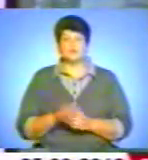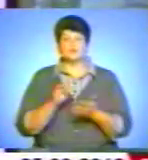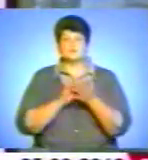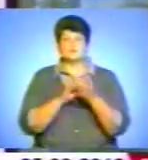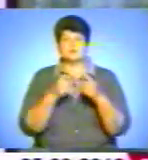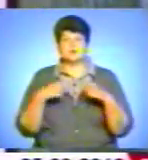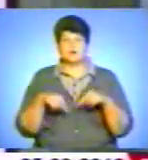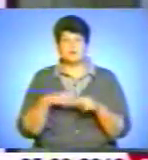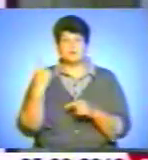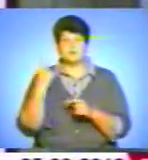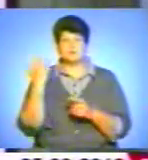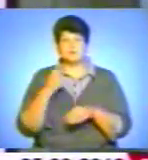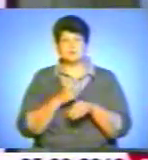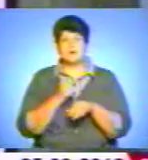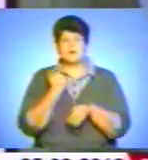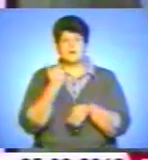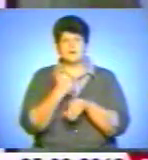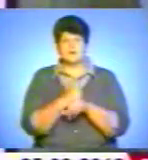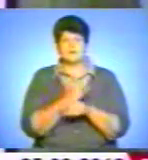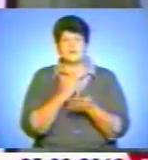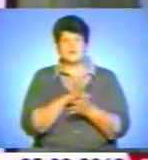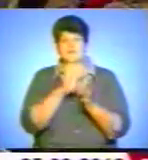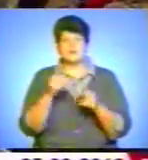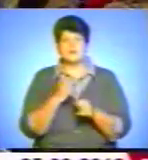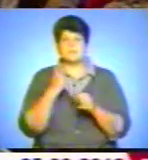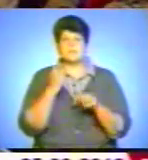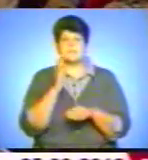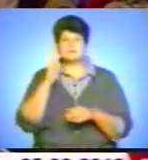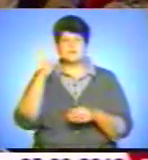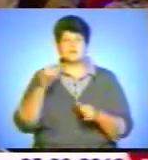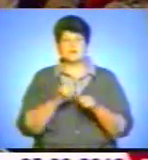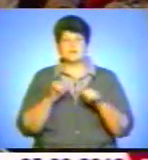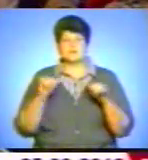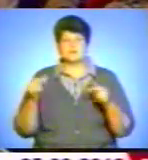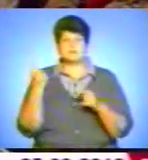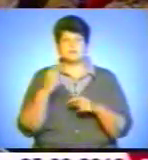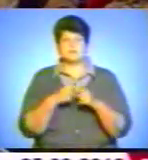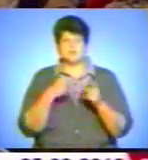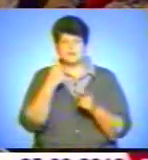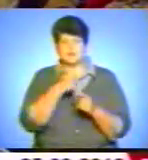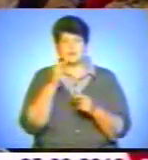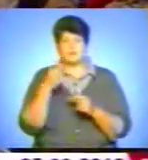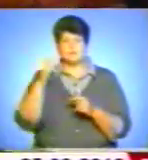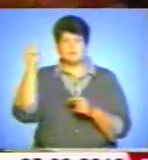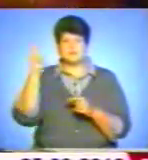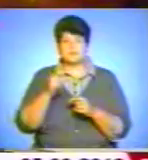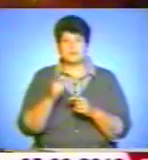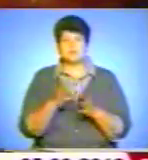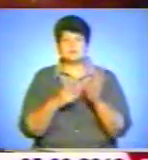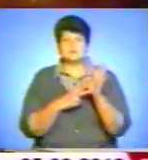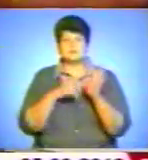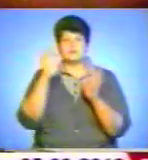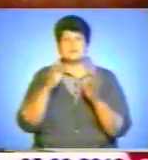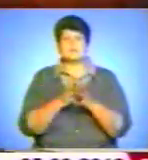в області – одна з провідних і має всі перспективи для розвитку. За перше півріччя цього року Тернопільщину відвідало на 7%